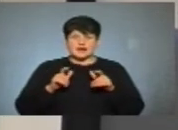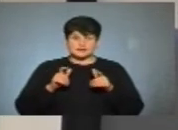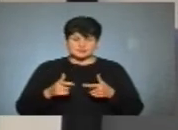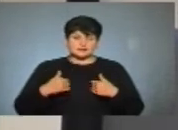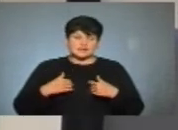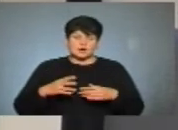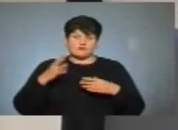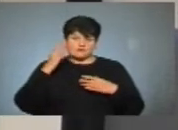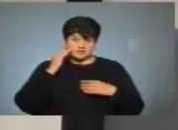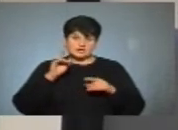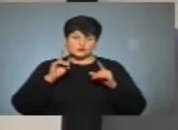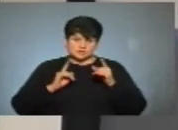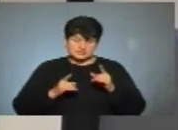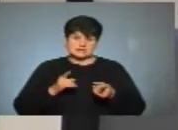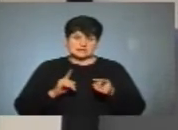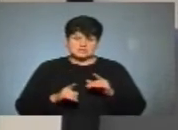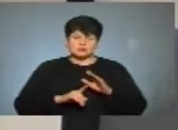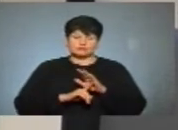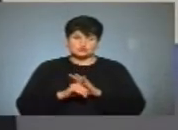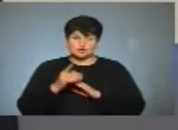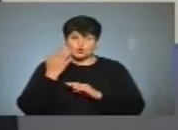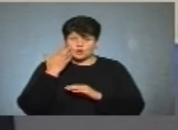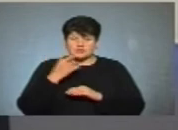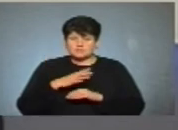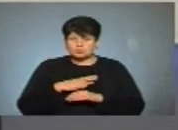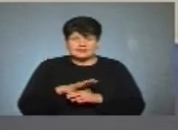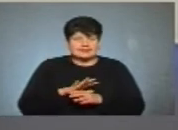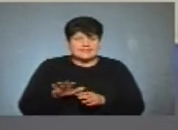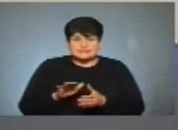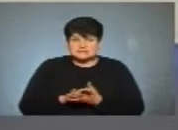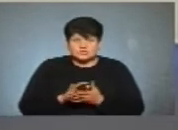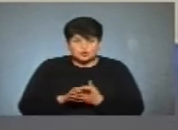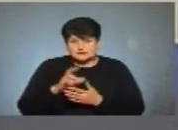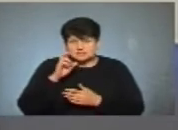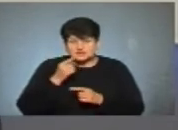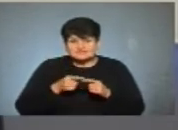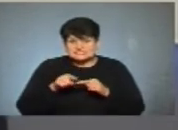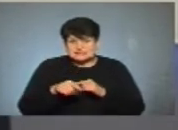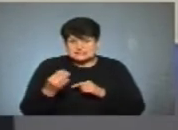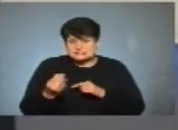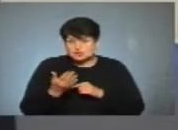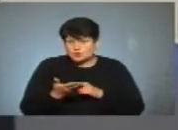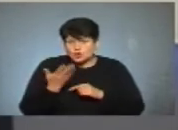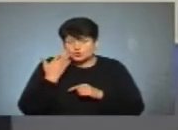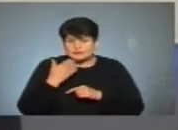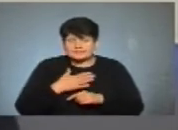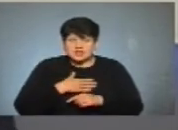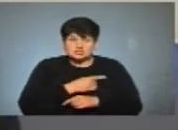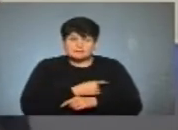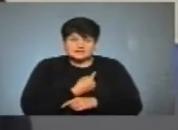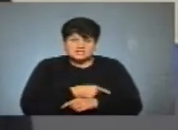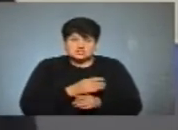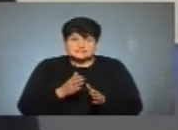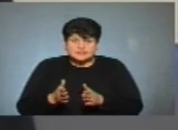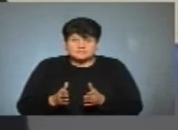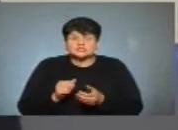вважаю, дійсно, на початку, коли ми були незнайомі, як держава з цією історією, коли наша медична система була